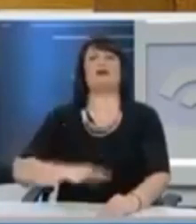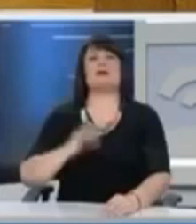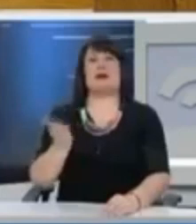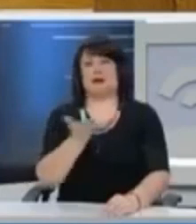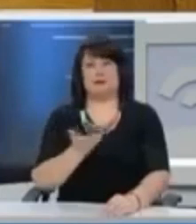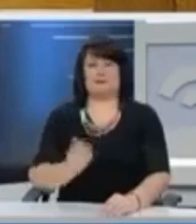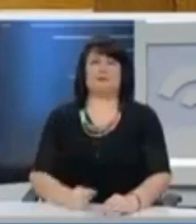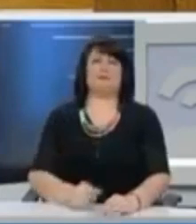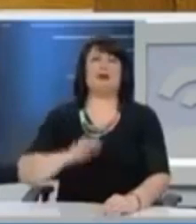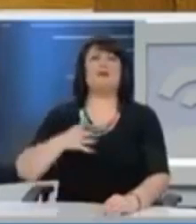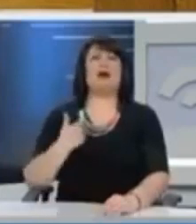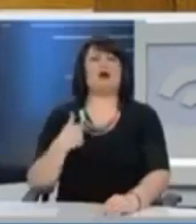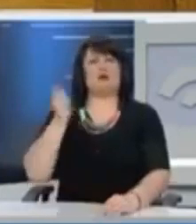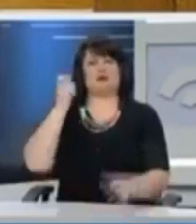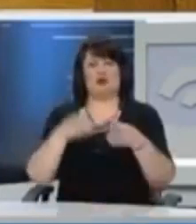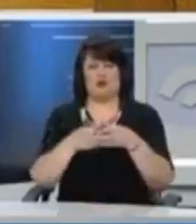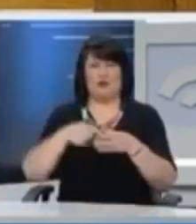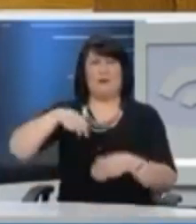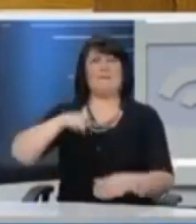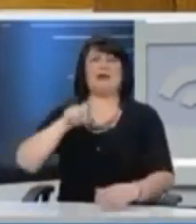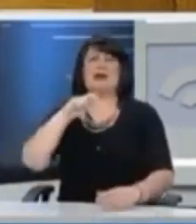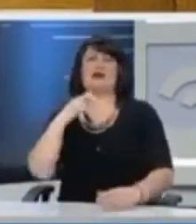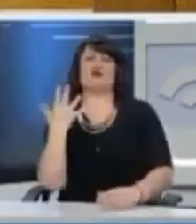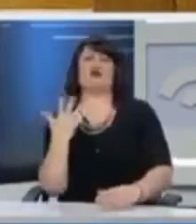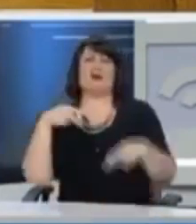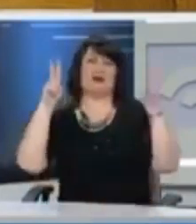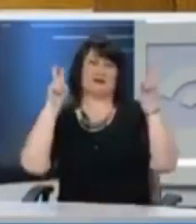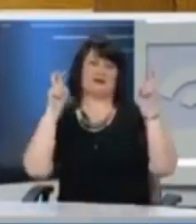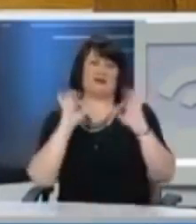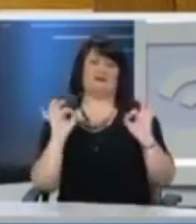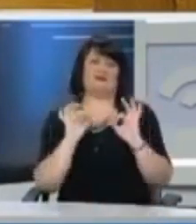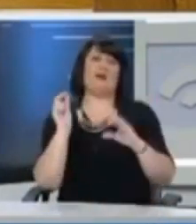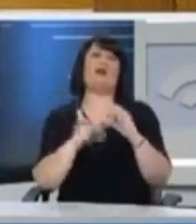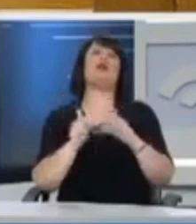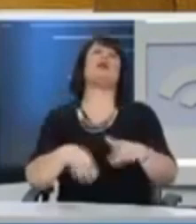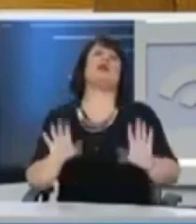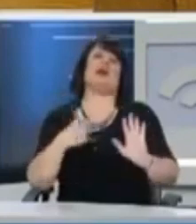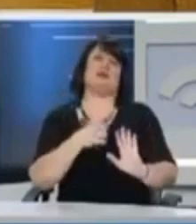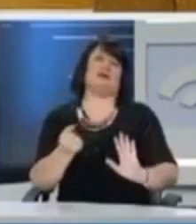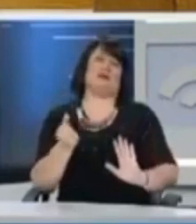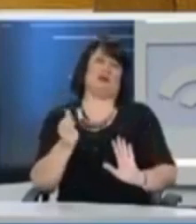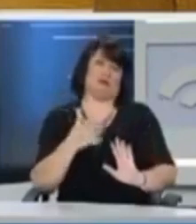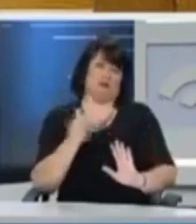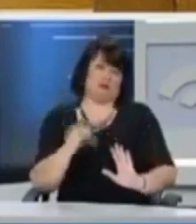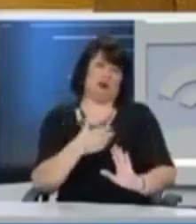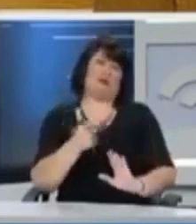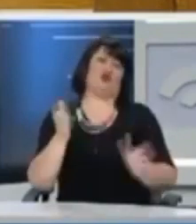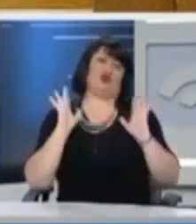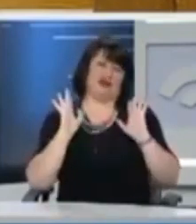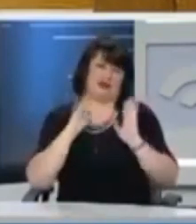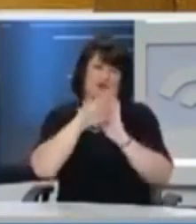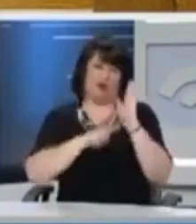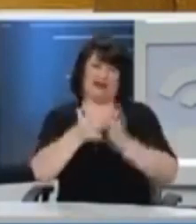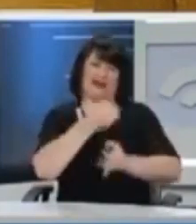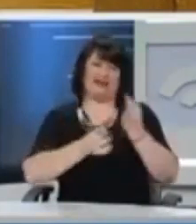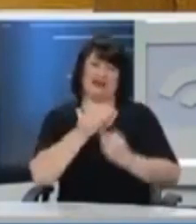κύριοι, προφανώς το ΜΕΡΑ25 δεν πρόκειται να υπερψηφίσει τις προγραμματικές δηλώσεις. Ο λόγος είναι ότι,